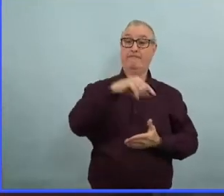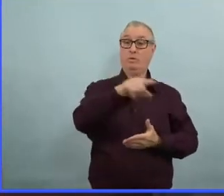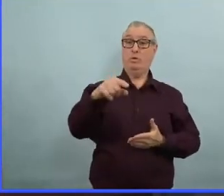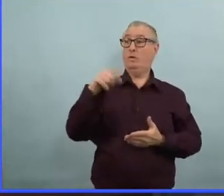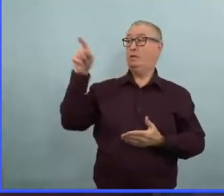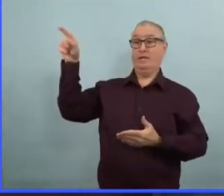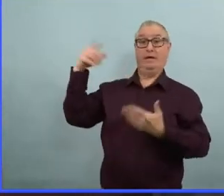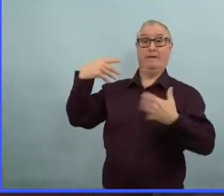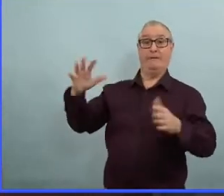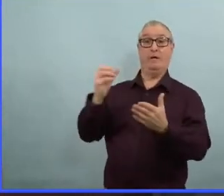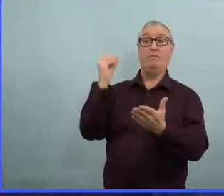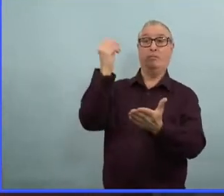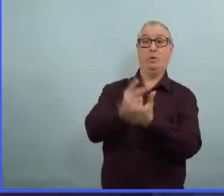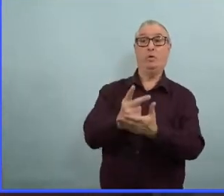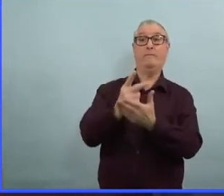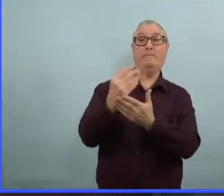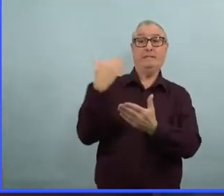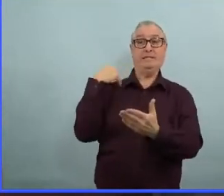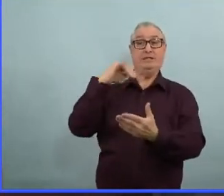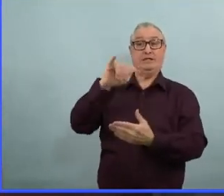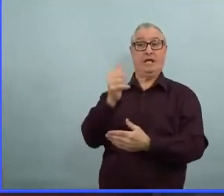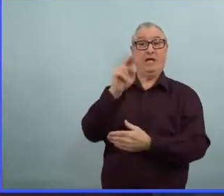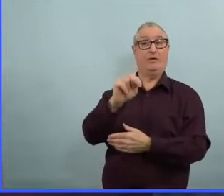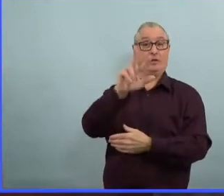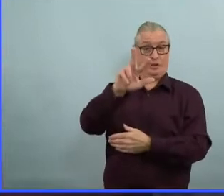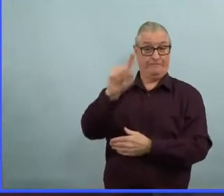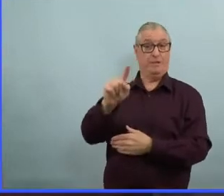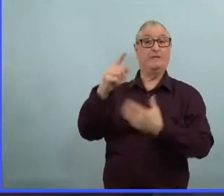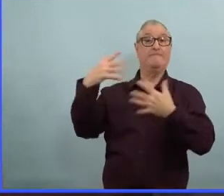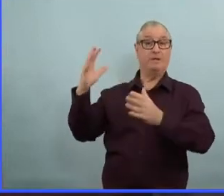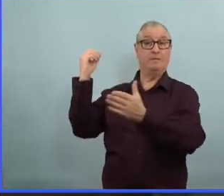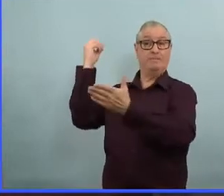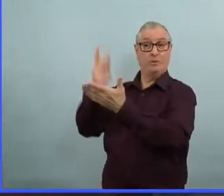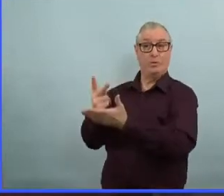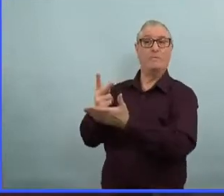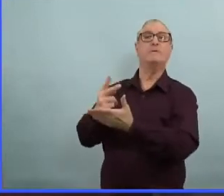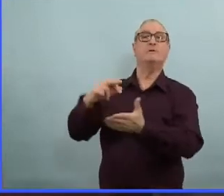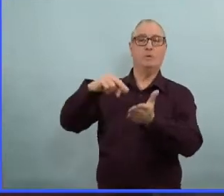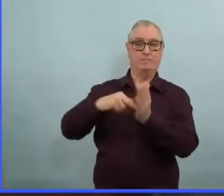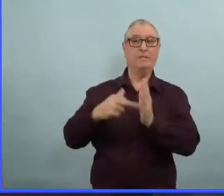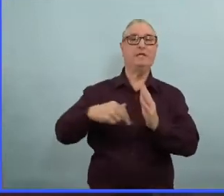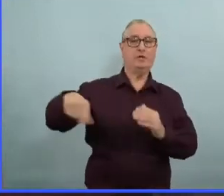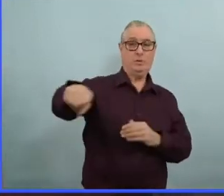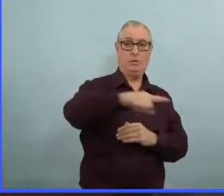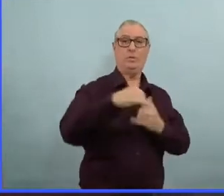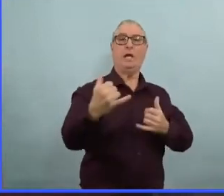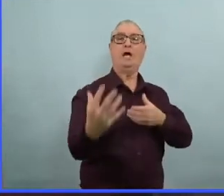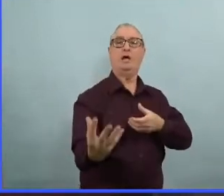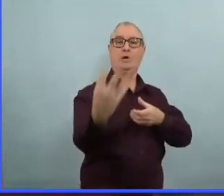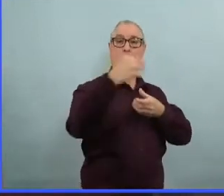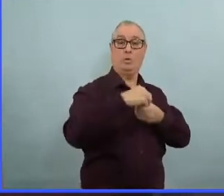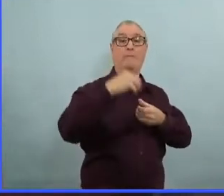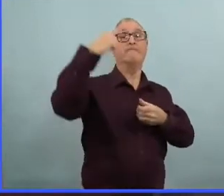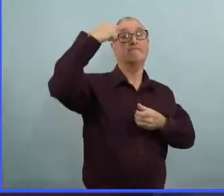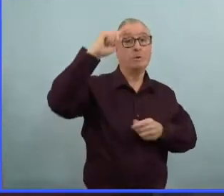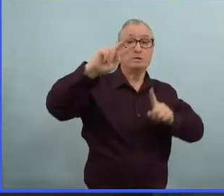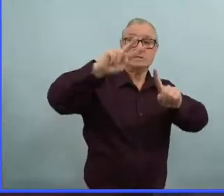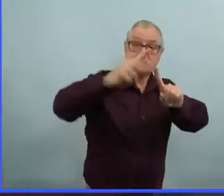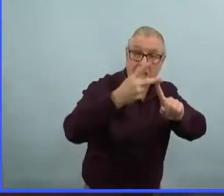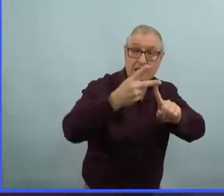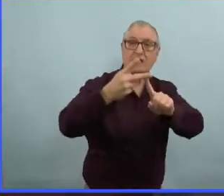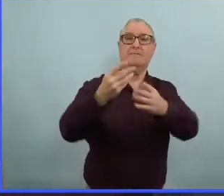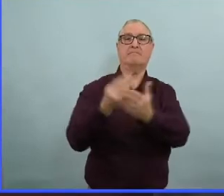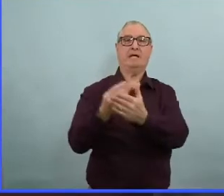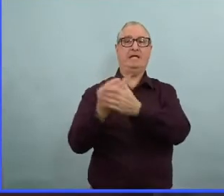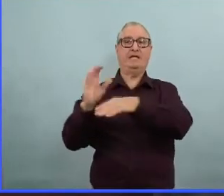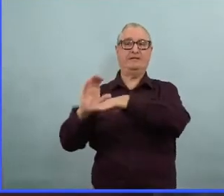Ça va élargir les critères pour inclure les locations pour les événements ainsi que les